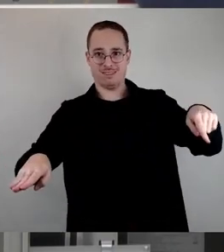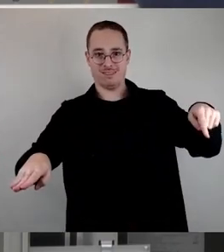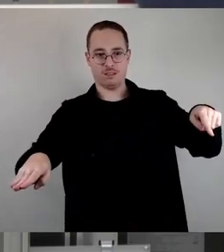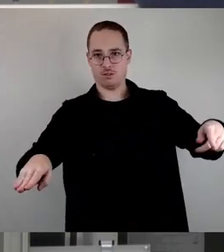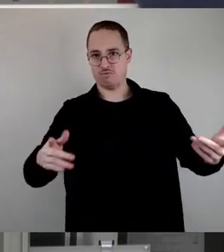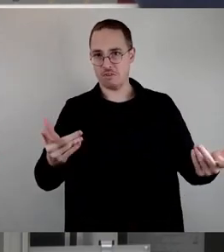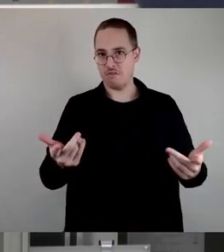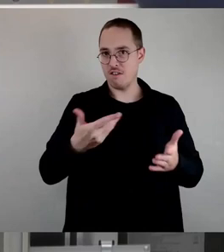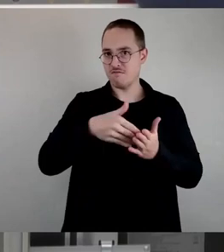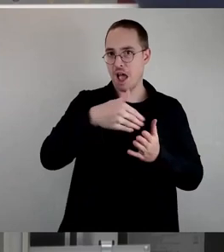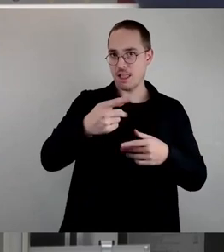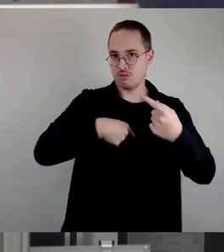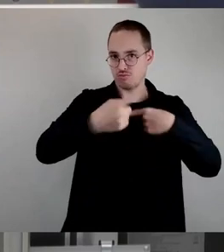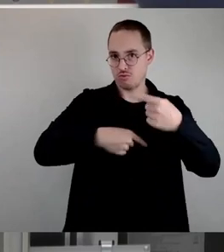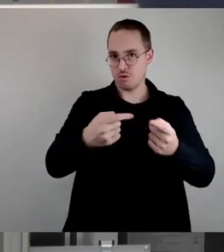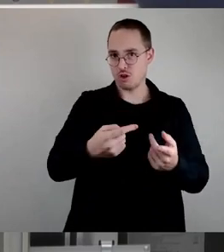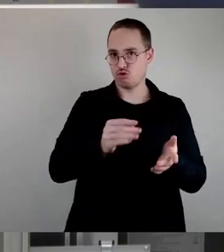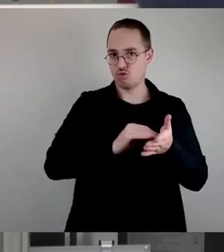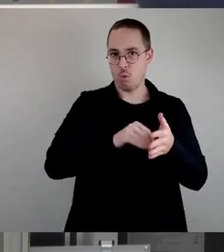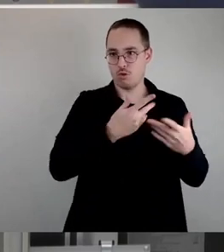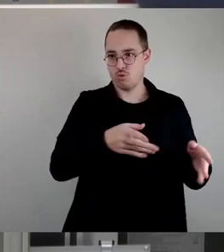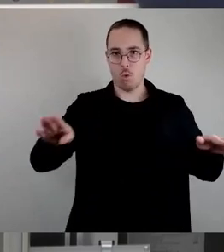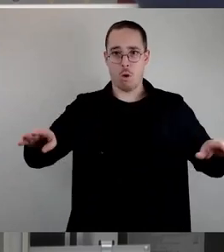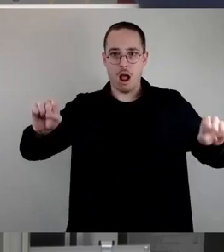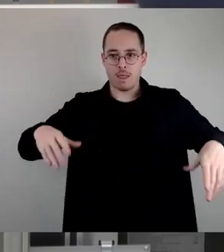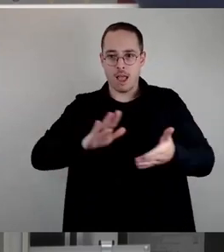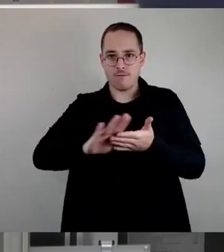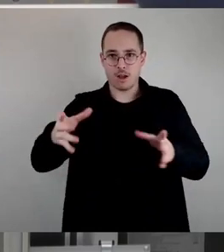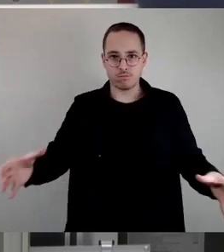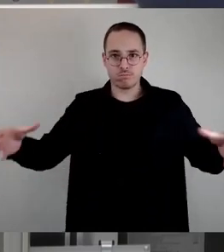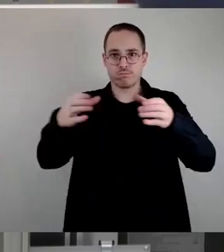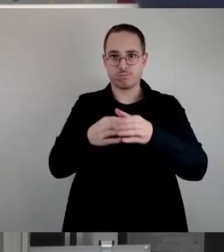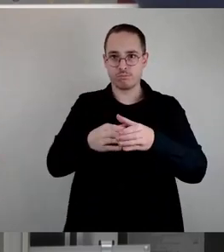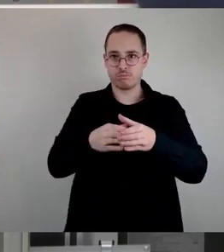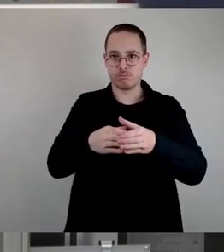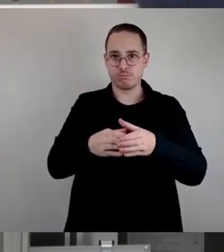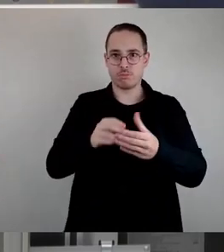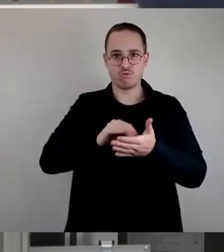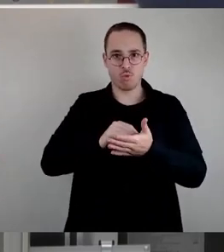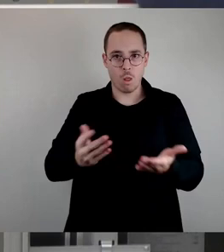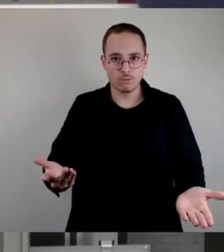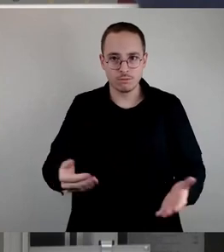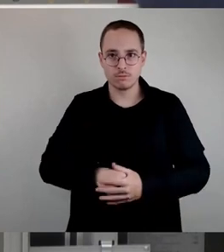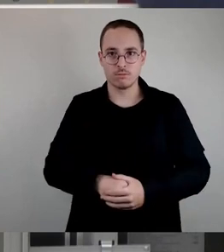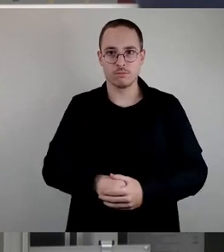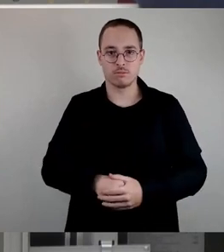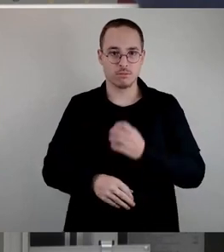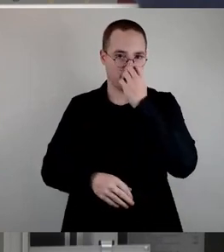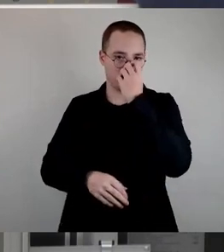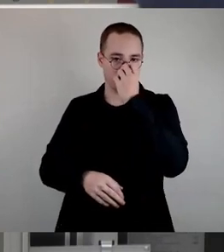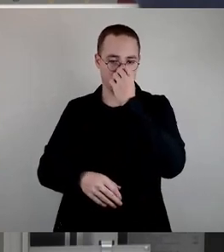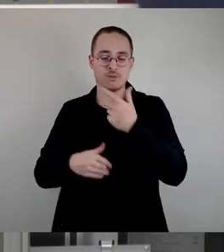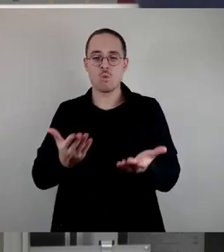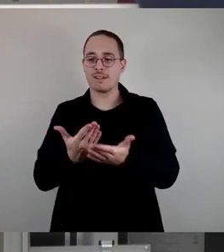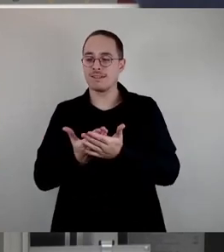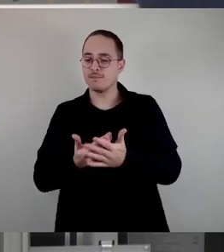geeignet wäre für die Entwicklung einer Gemeinschaftsschule. Deshalb noch einmal, wir wollen eine ermöglichende Verwaltung und ich erinnere